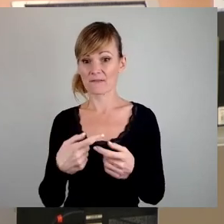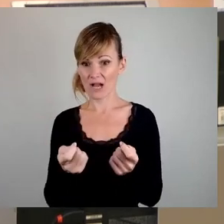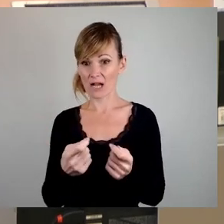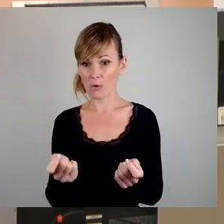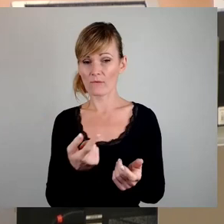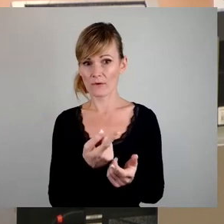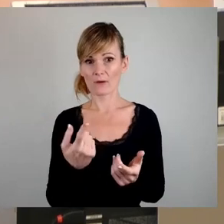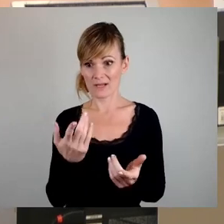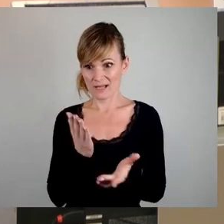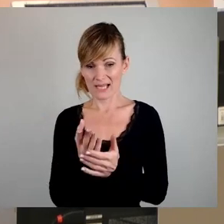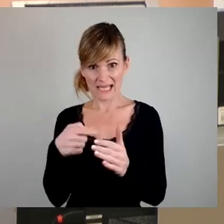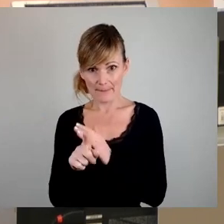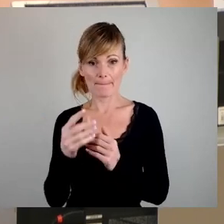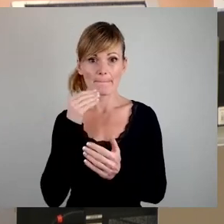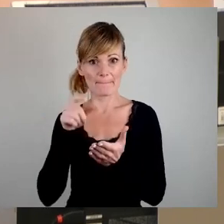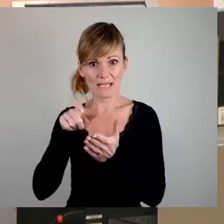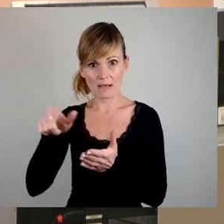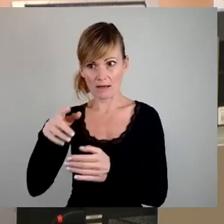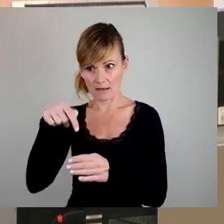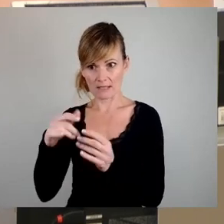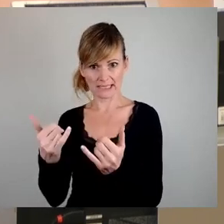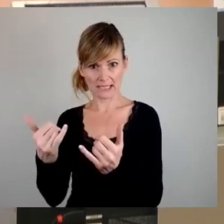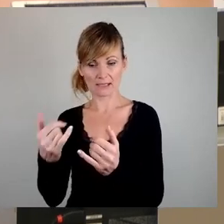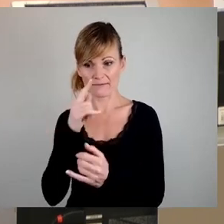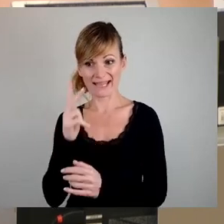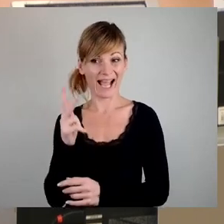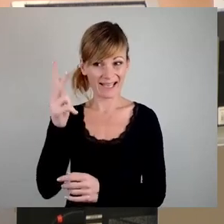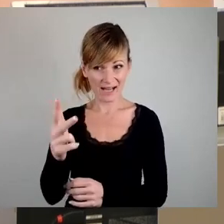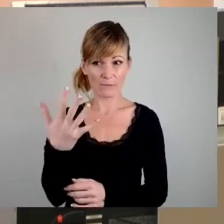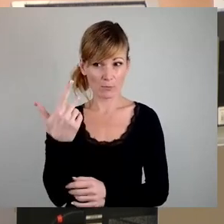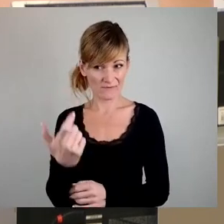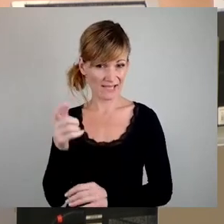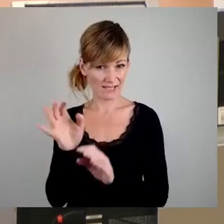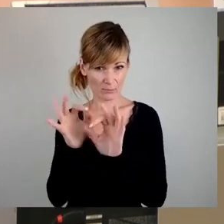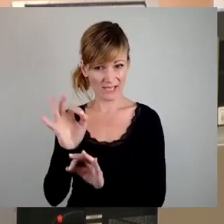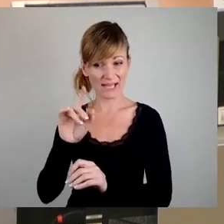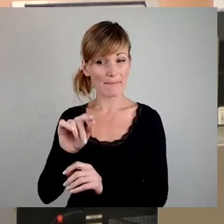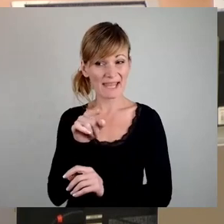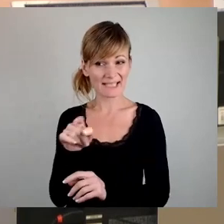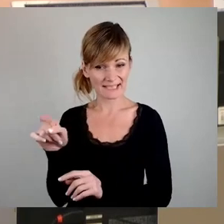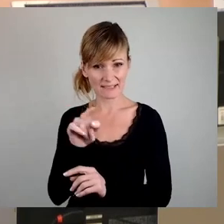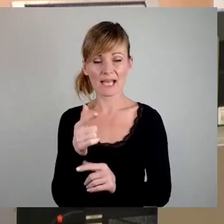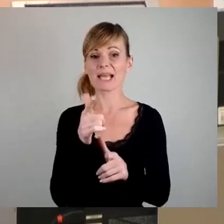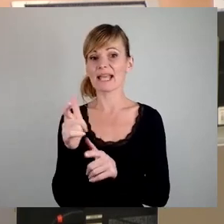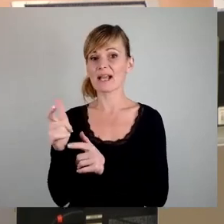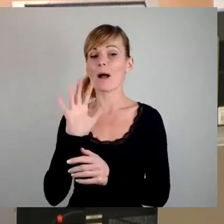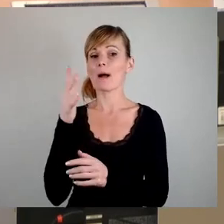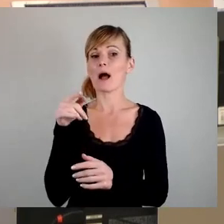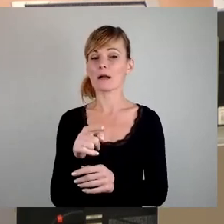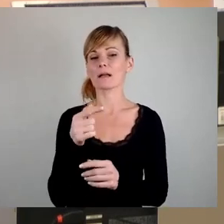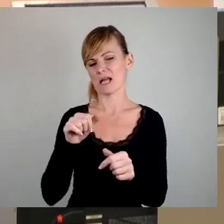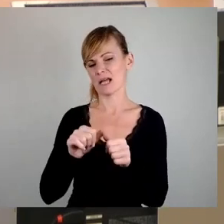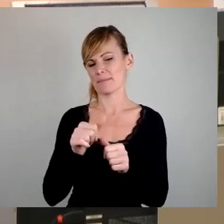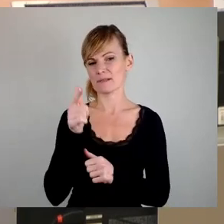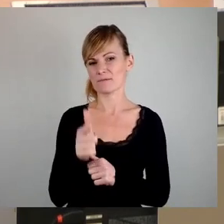in drei Jahren 25 Prozent mindestens, das wären im Jägerpark, wären es knapp 200 Wohnungen, in